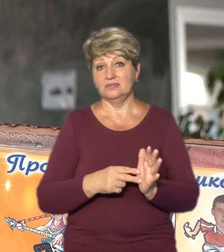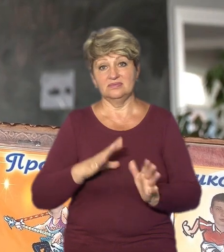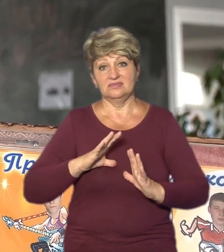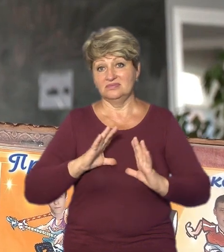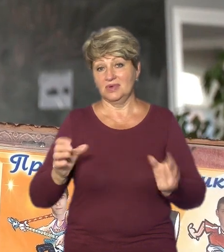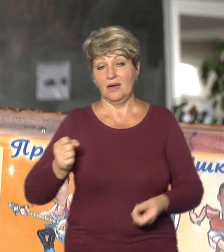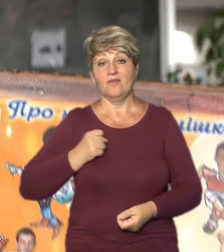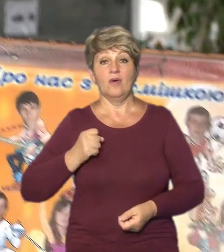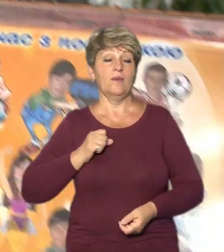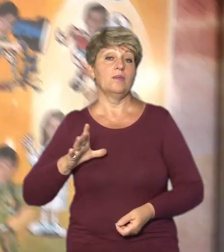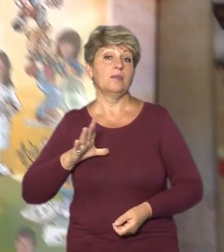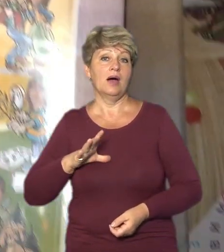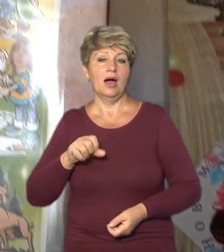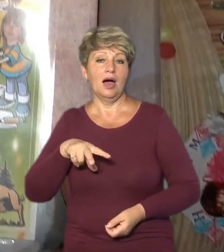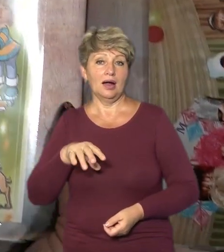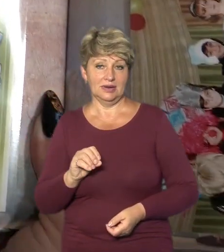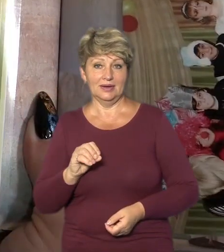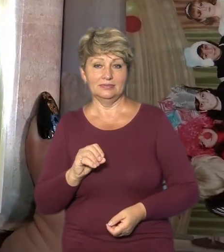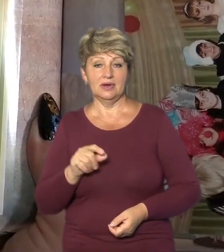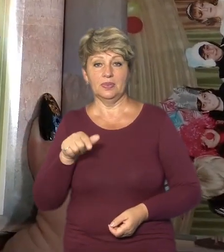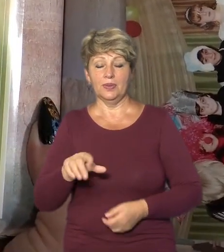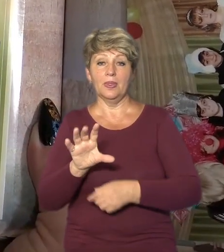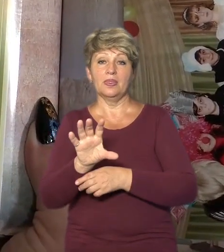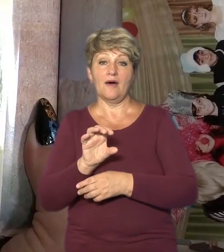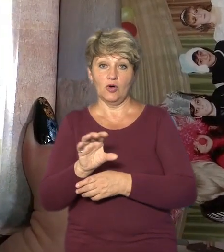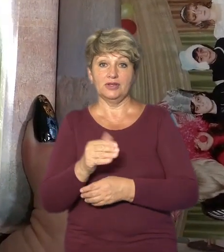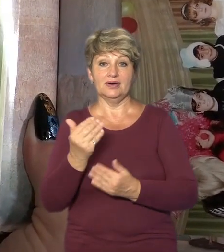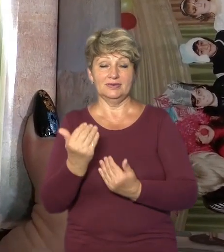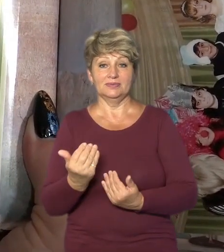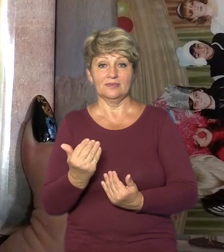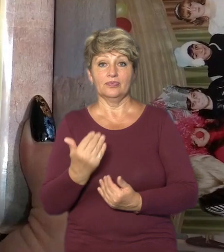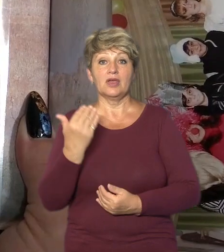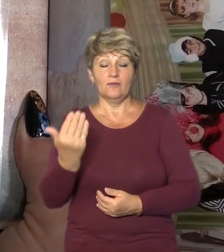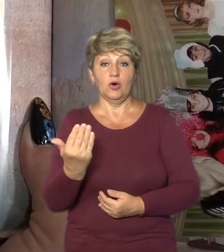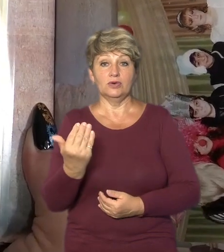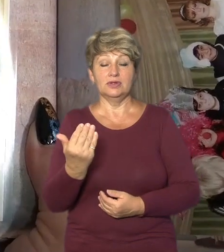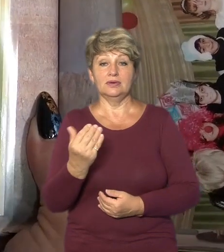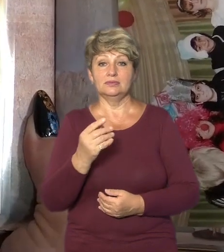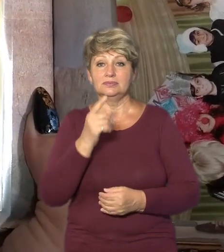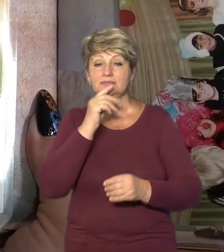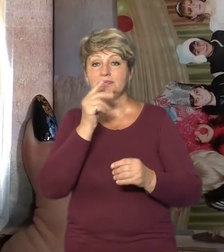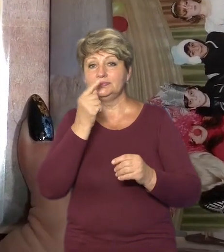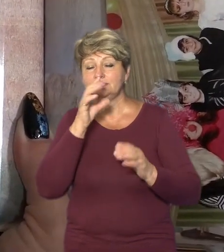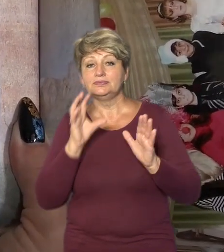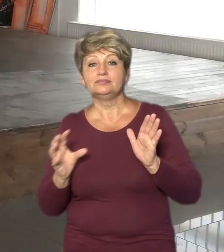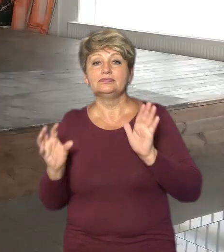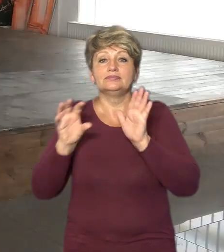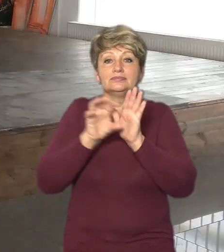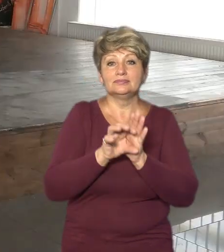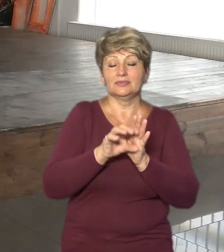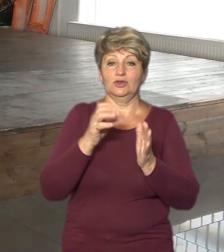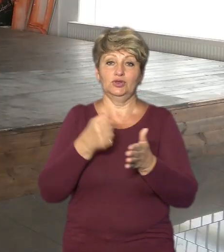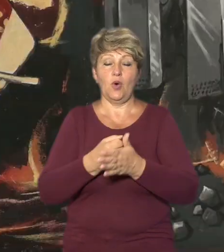на ці фотографії вони підставили його саме до військового.